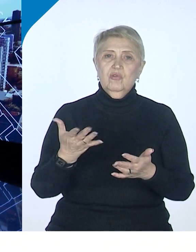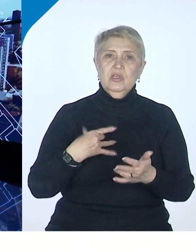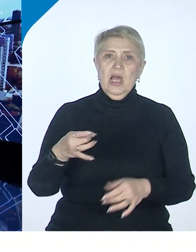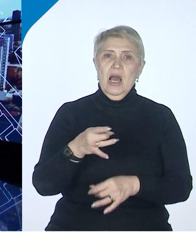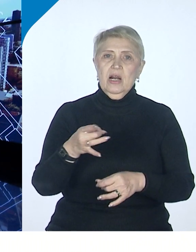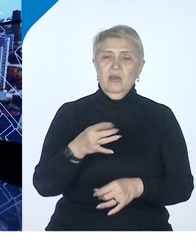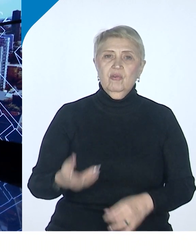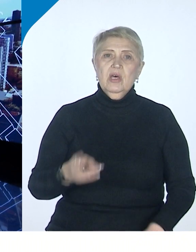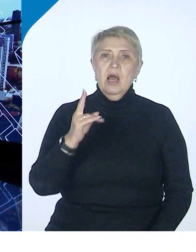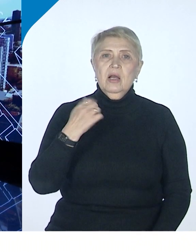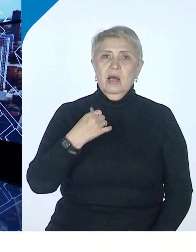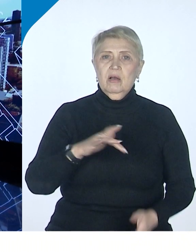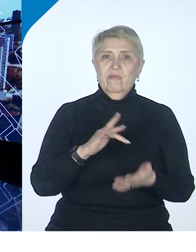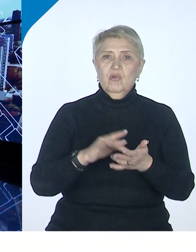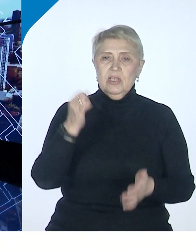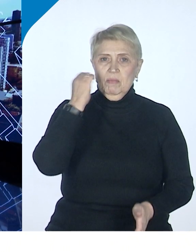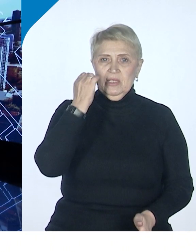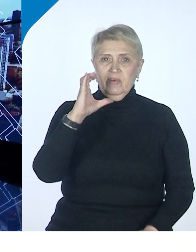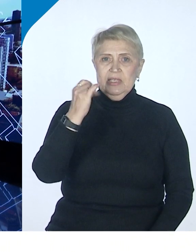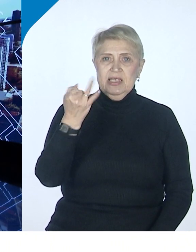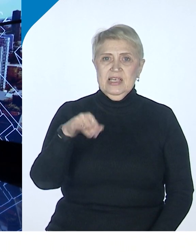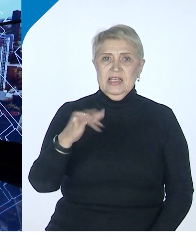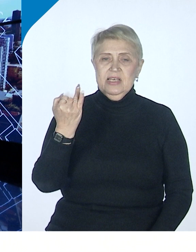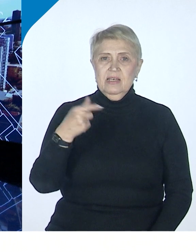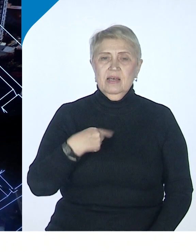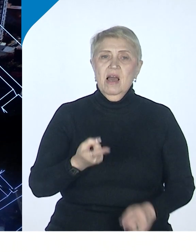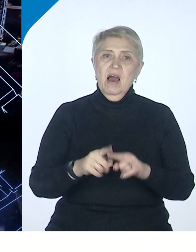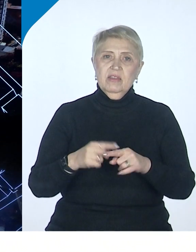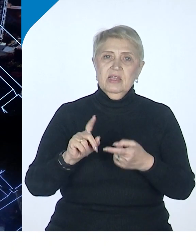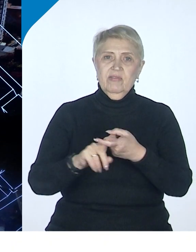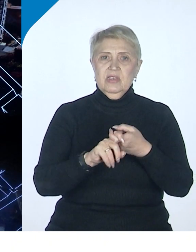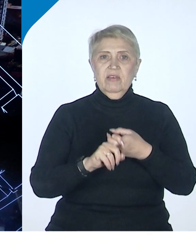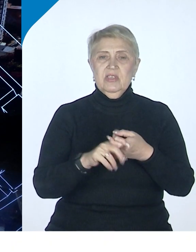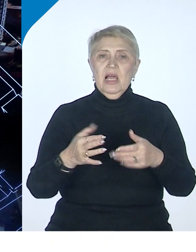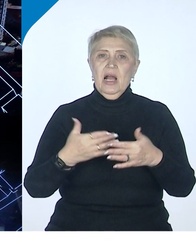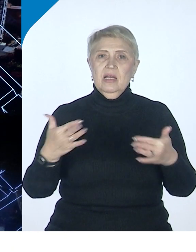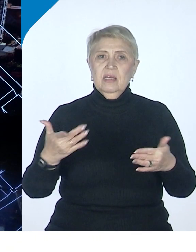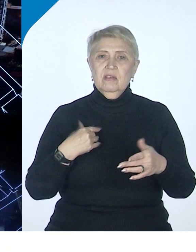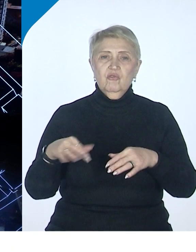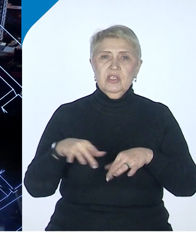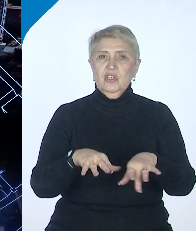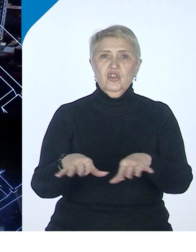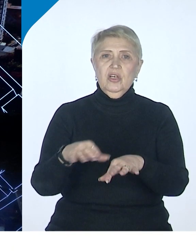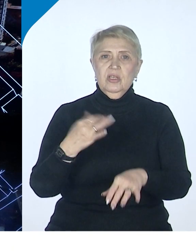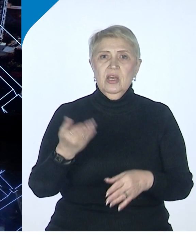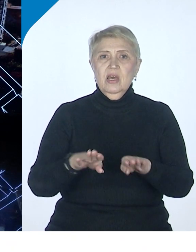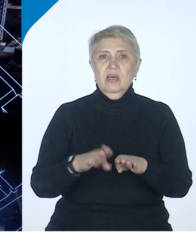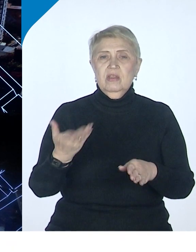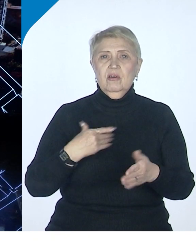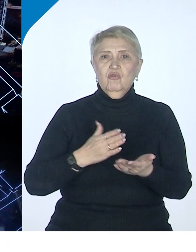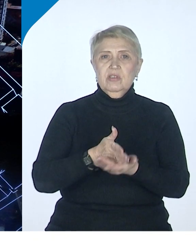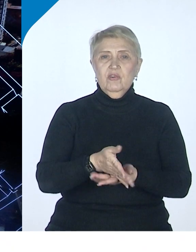прочее. Это, вот это зависит во многом от каких-то решений и так уж вышло, что